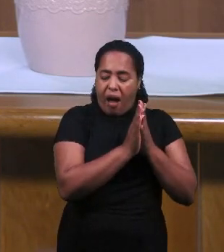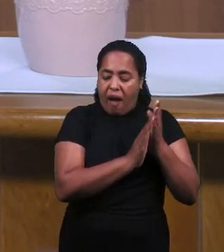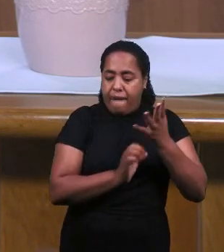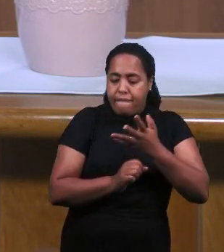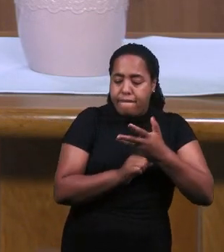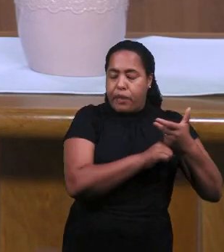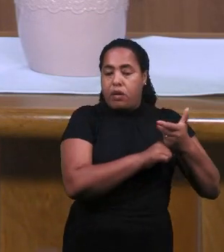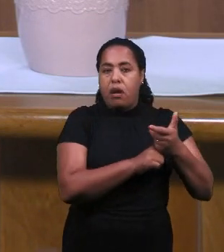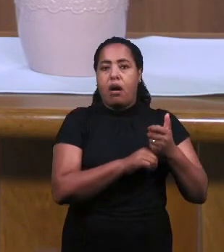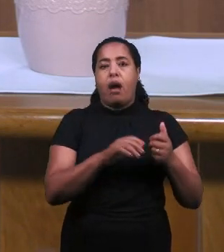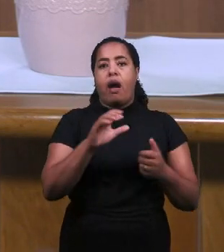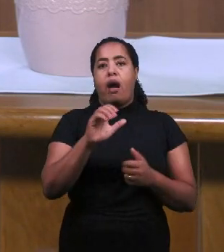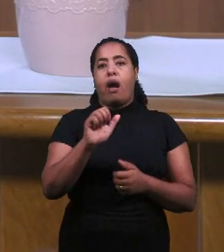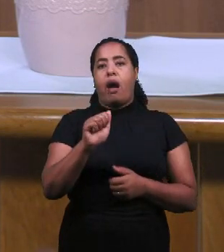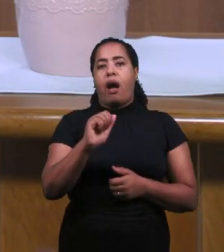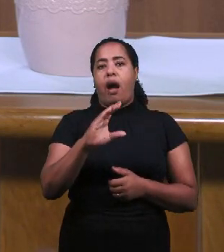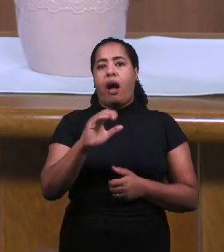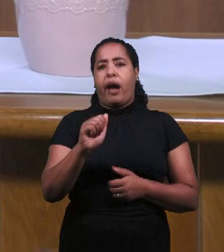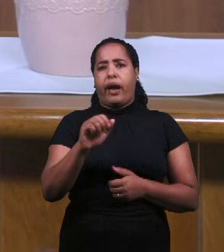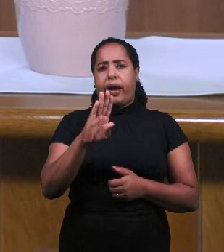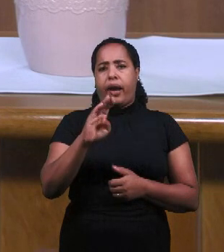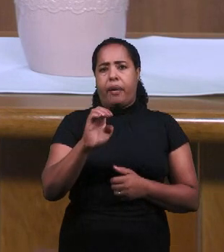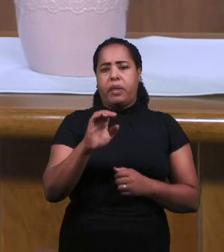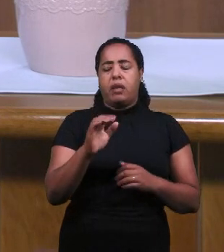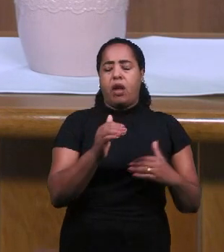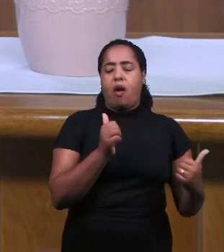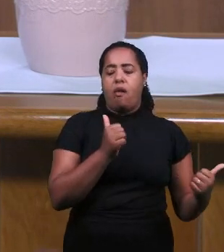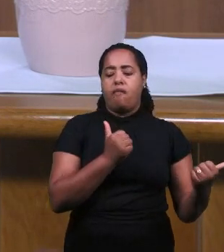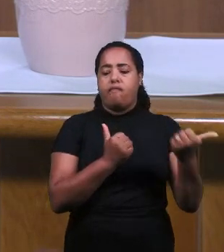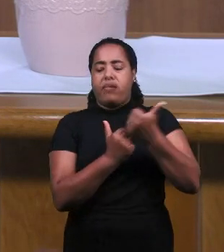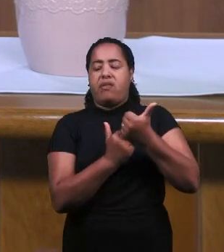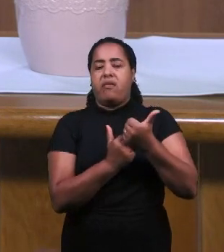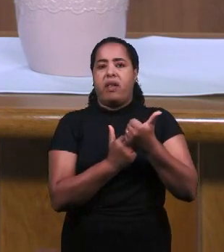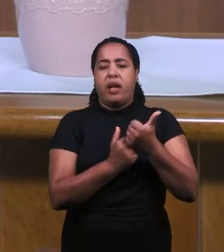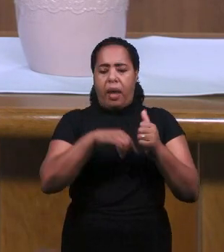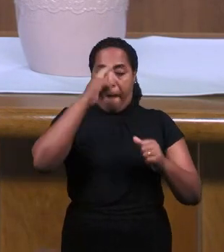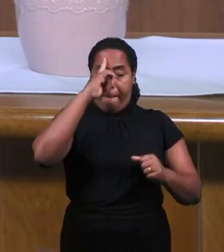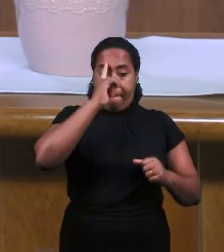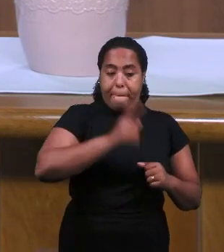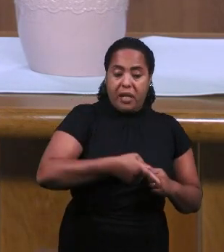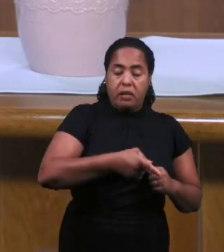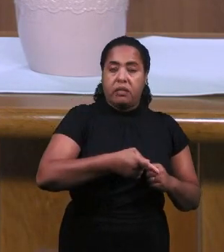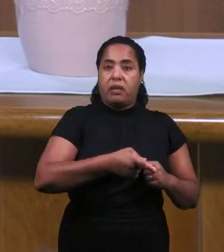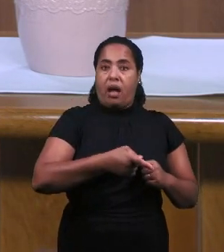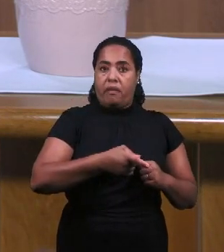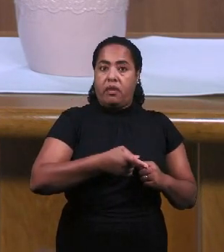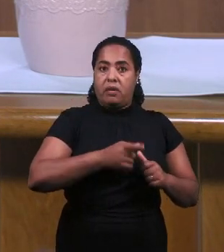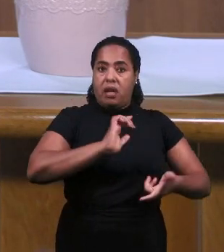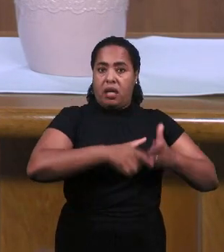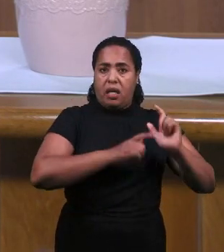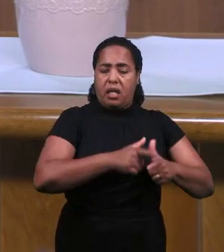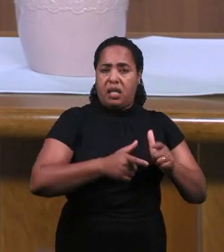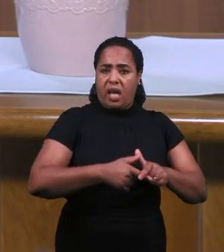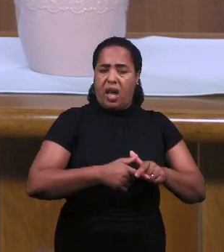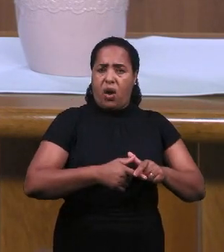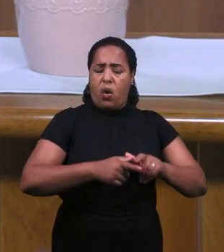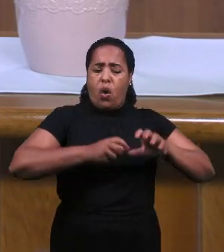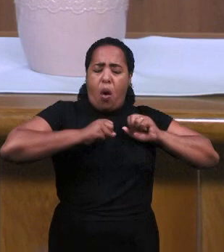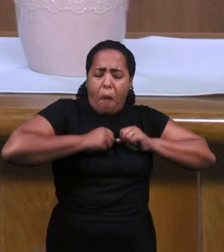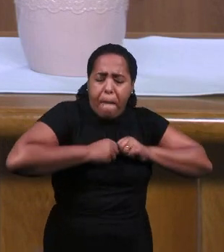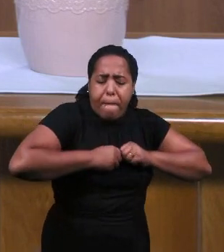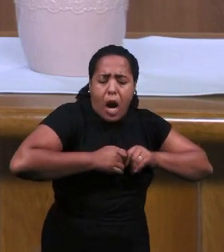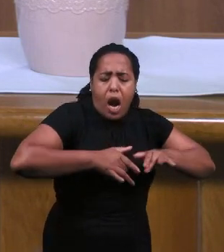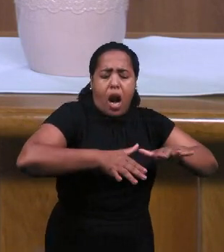Она как бы умная И хитрая Что она в свои руки